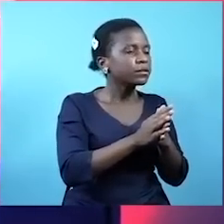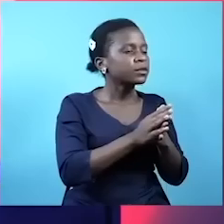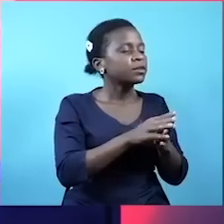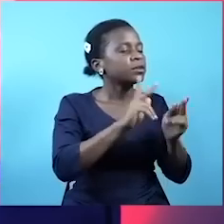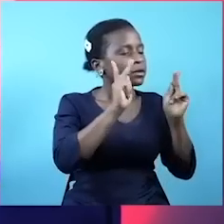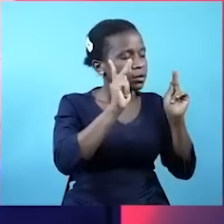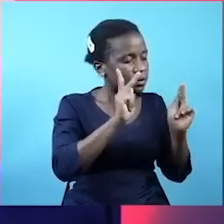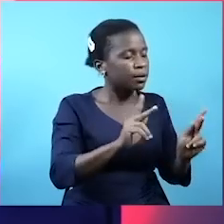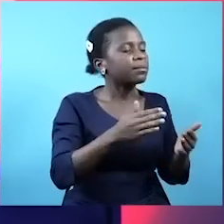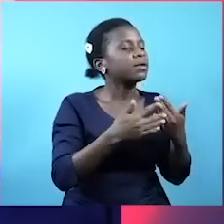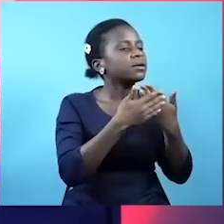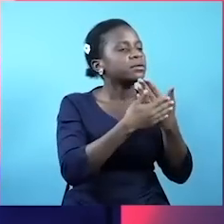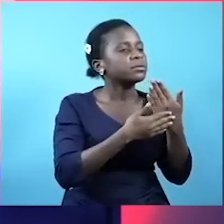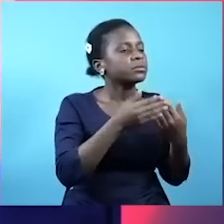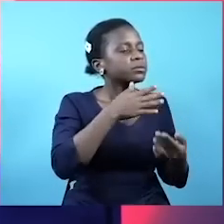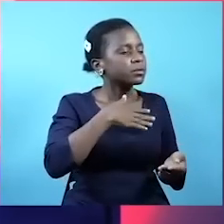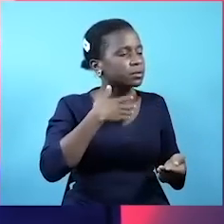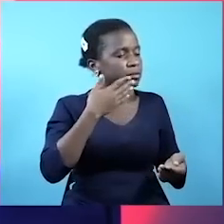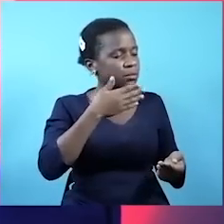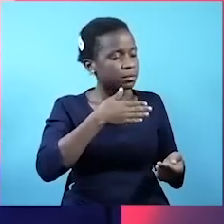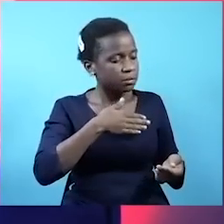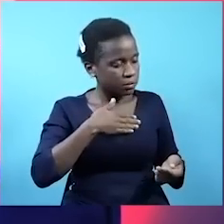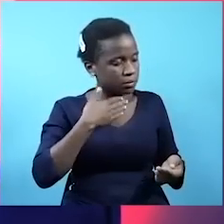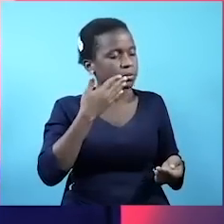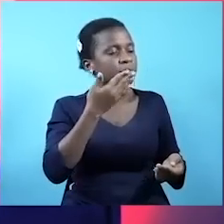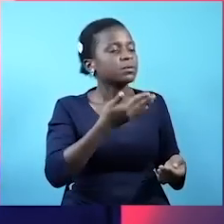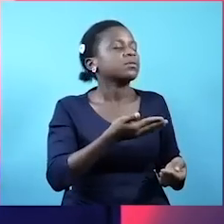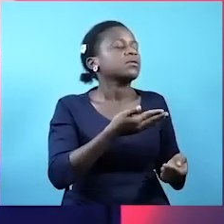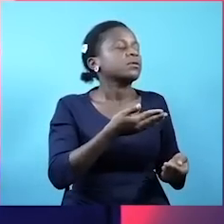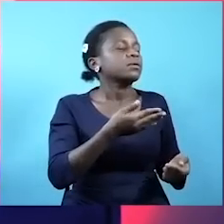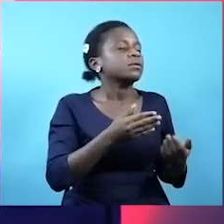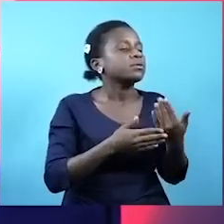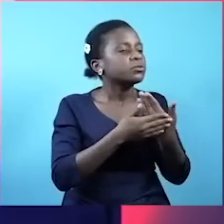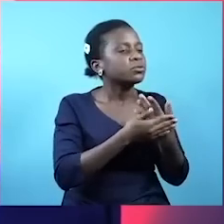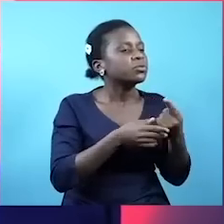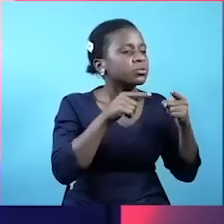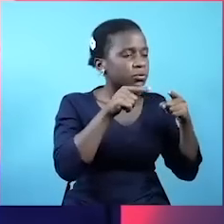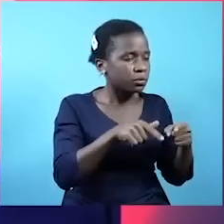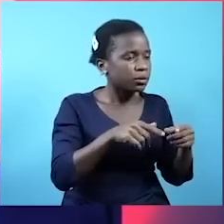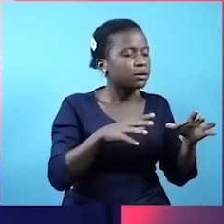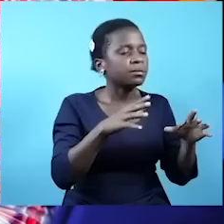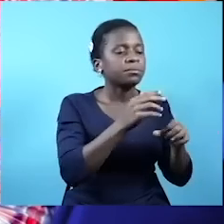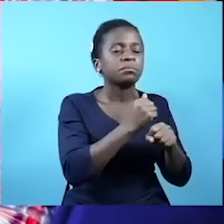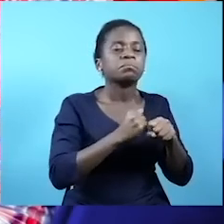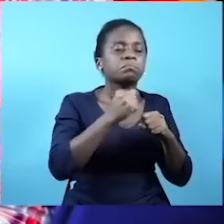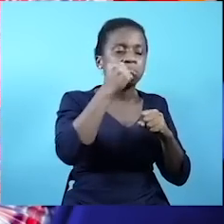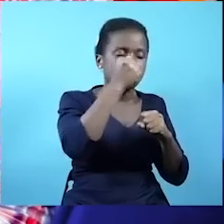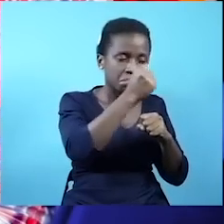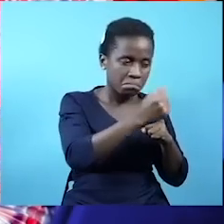nchi inaitaji. Na watamzanie watu wanao ni honu. Kama wanaitaji. Nchi hii ipige hatua.